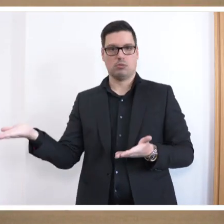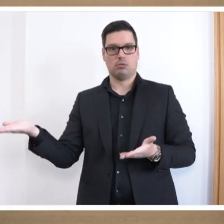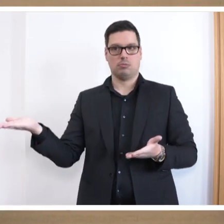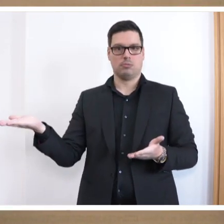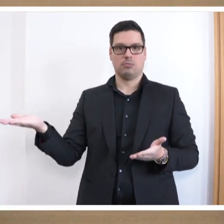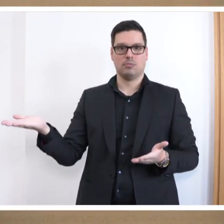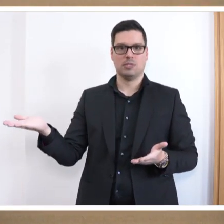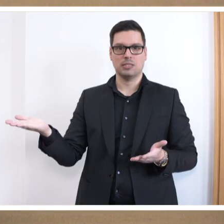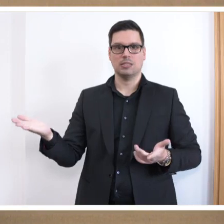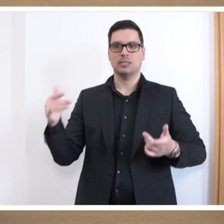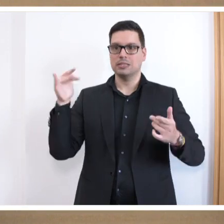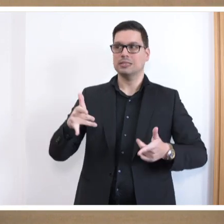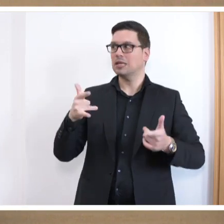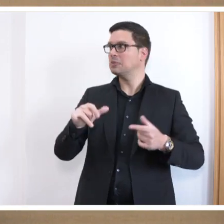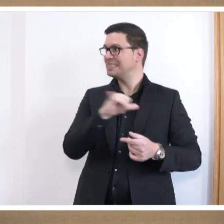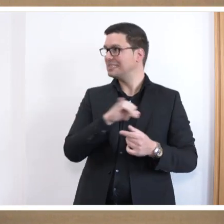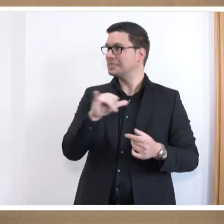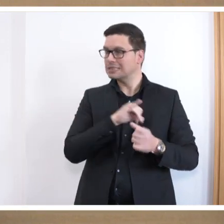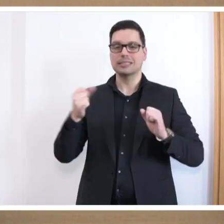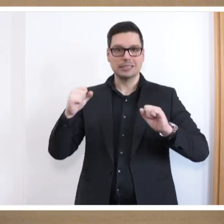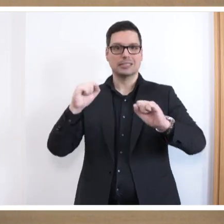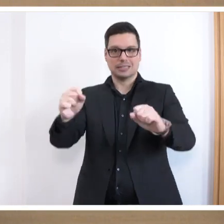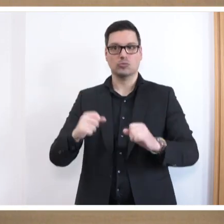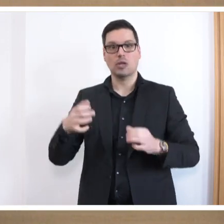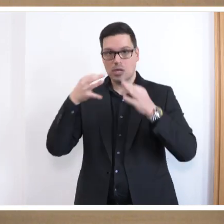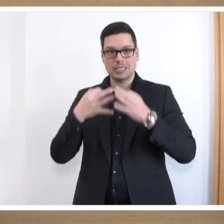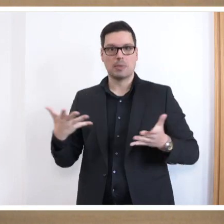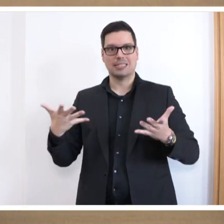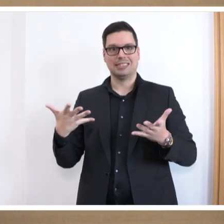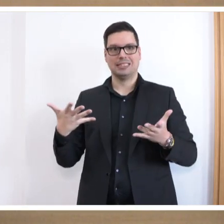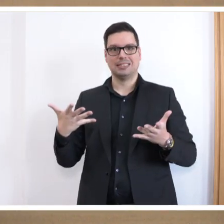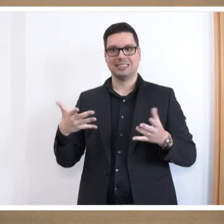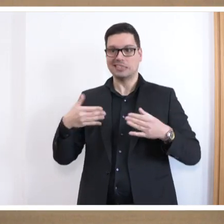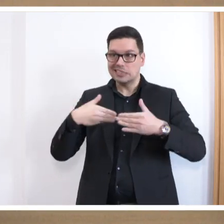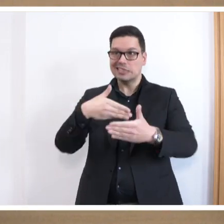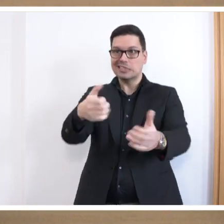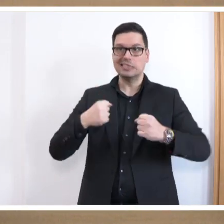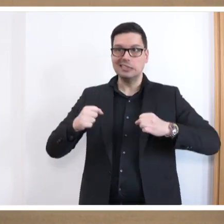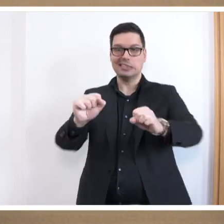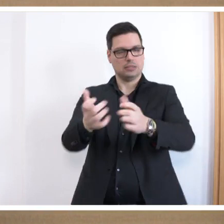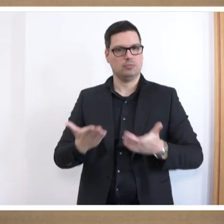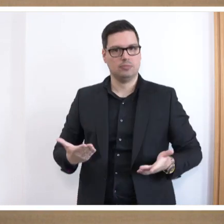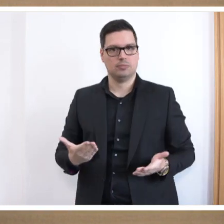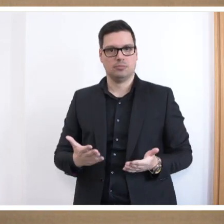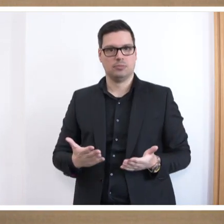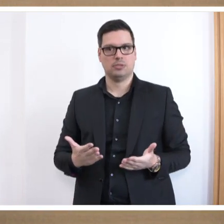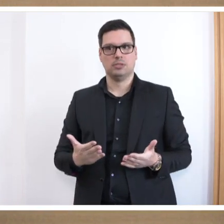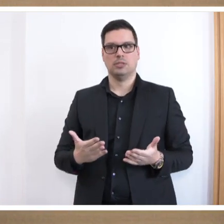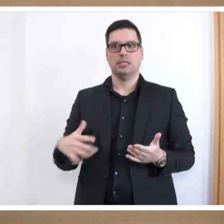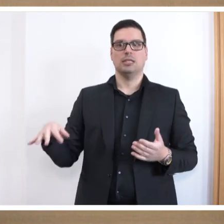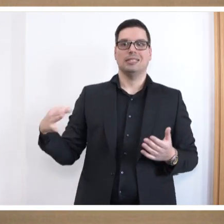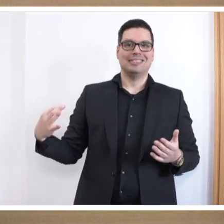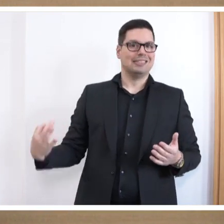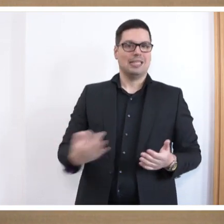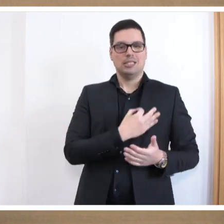zukünftig mit echtem, dauerhaftem Interesse und der notwendigen Expertise die Geschicke des Kuratoriums führen wird. Die Saarlandische Kulturlandschaft hat nicht